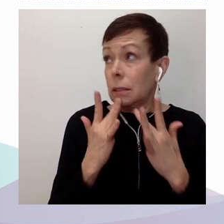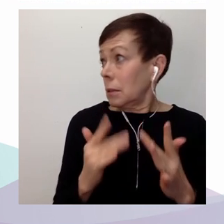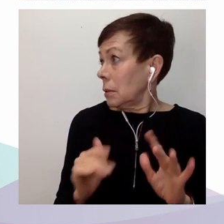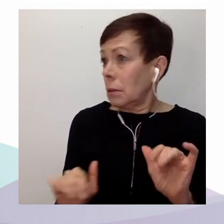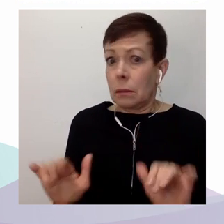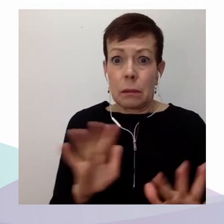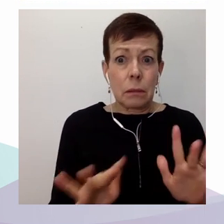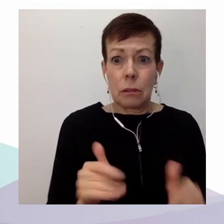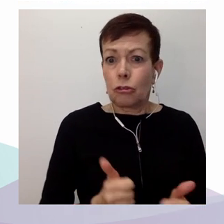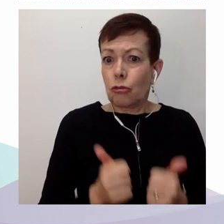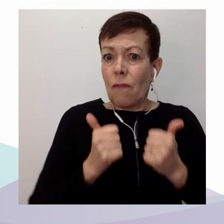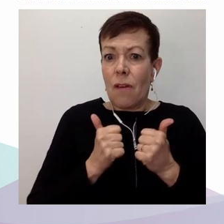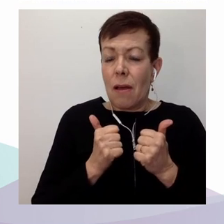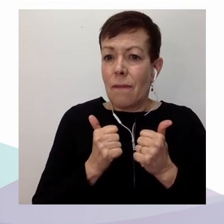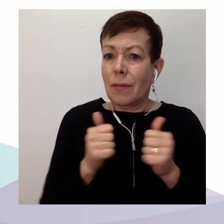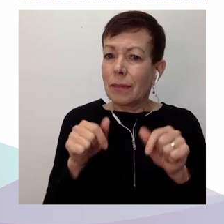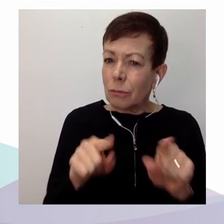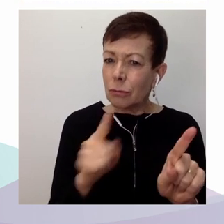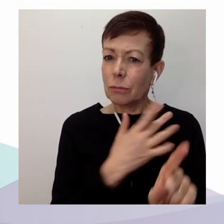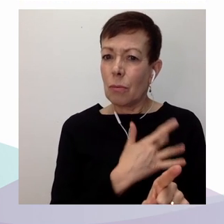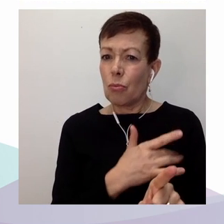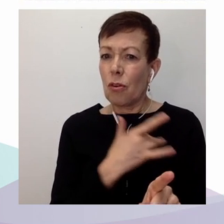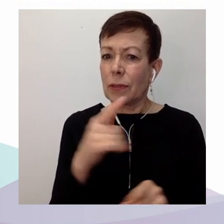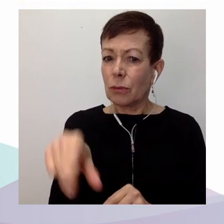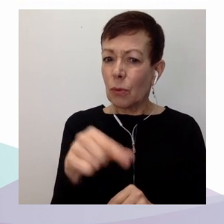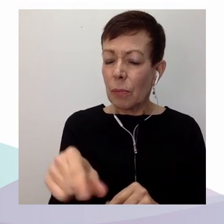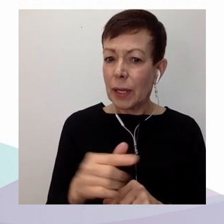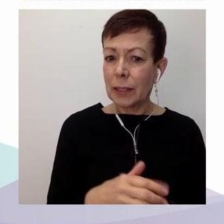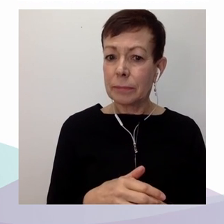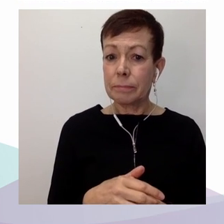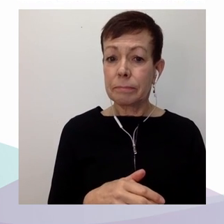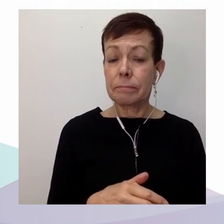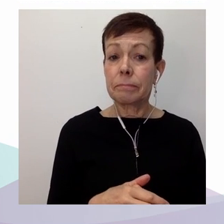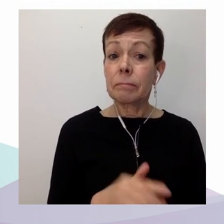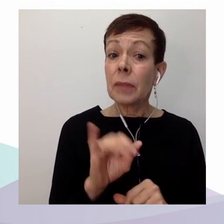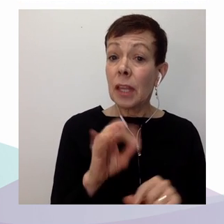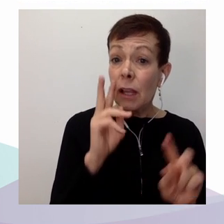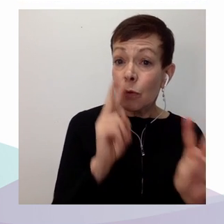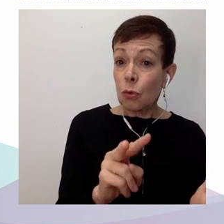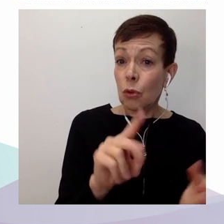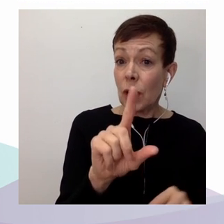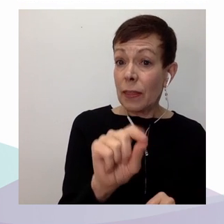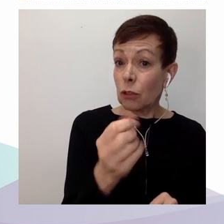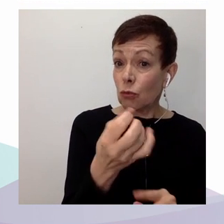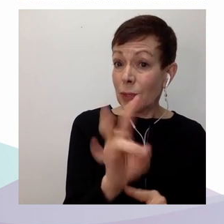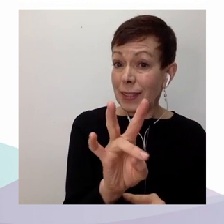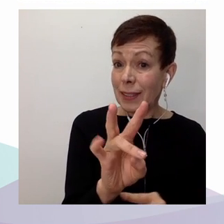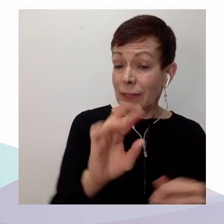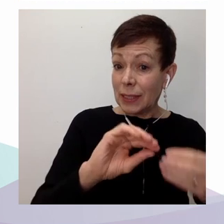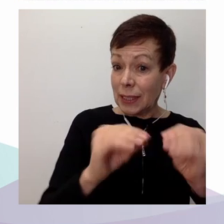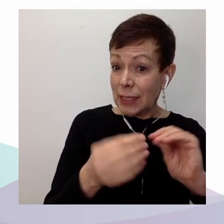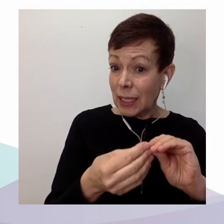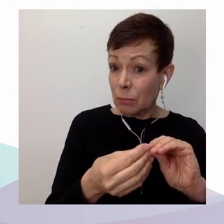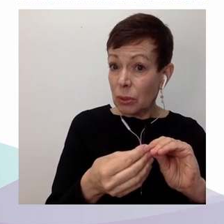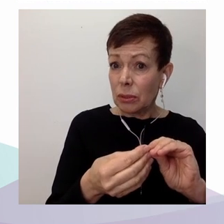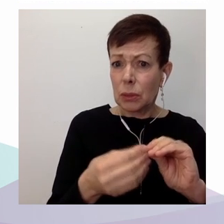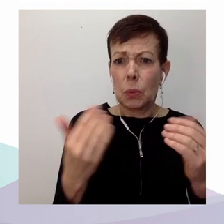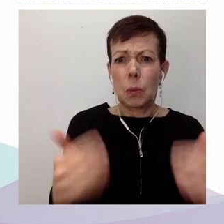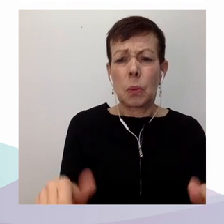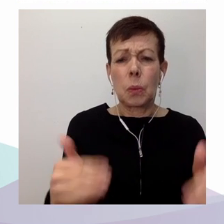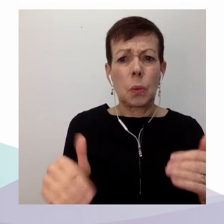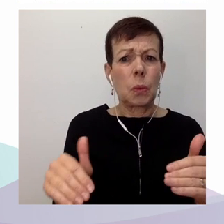les chiffres de 2017, qui date un peu au 21e rang du classement fondé sur le PIB de l'OCDE.